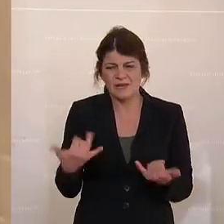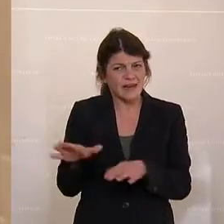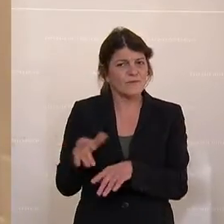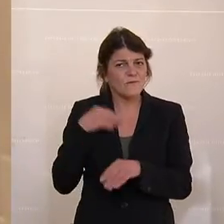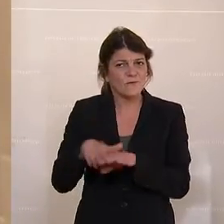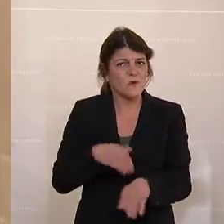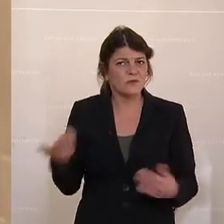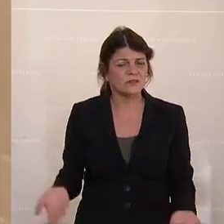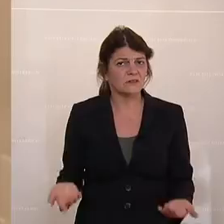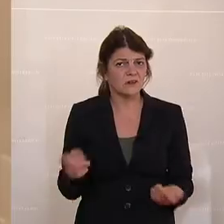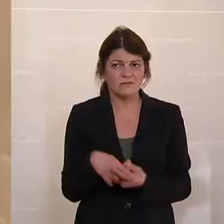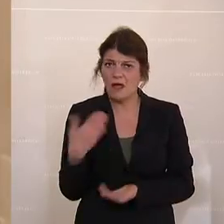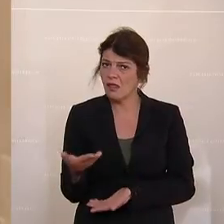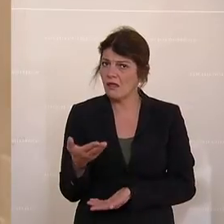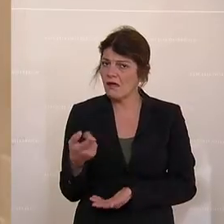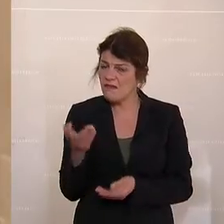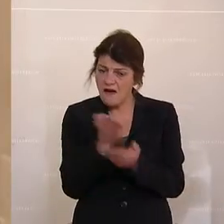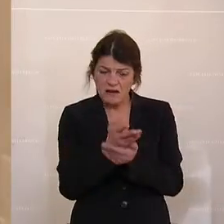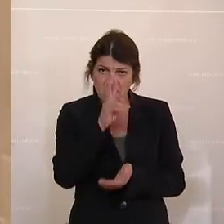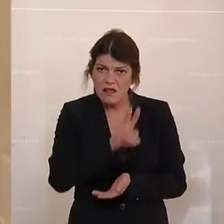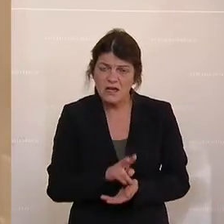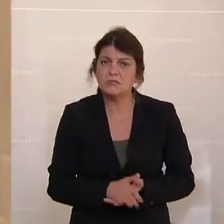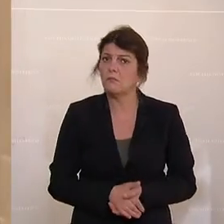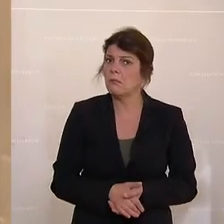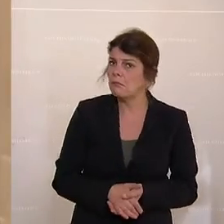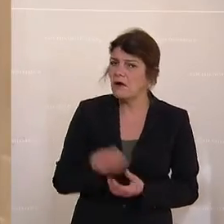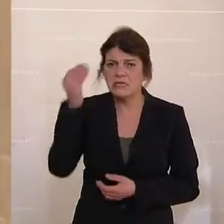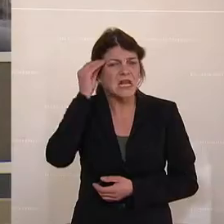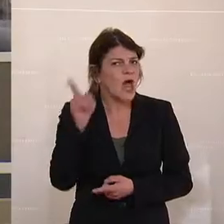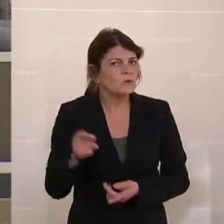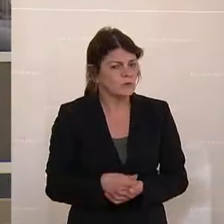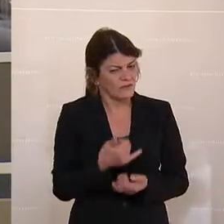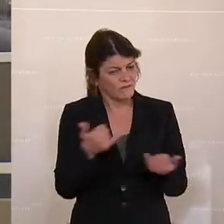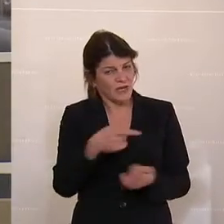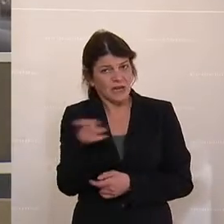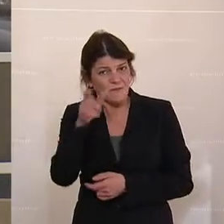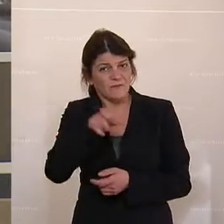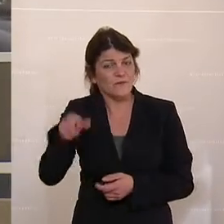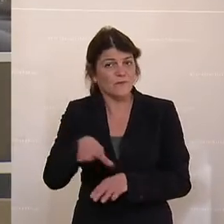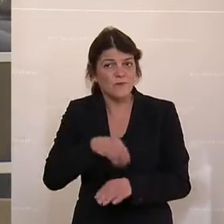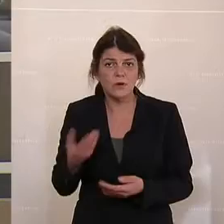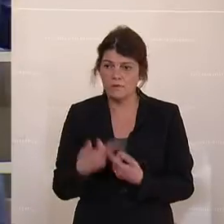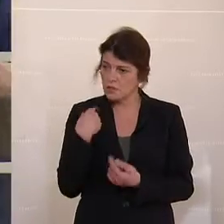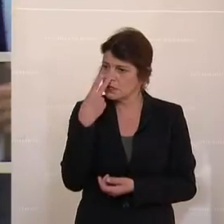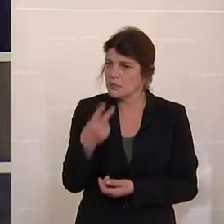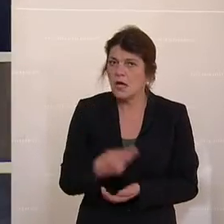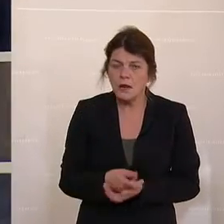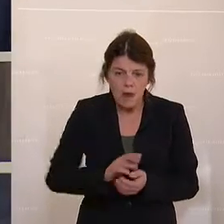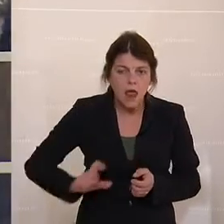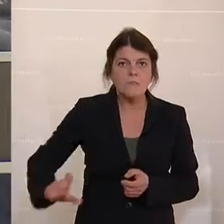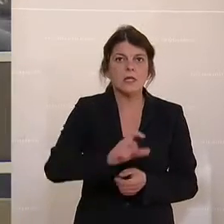geht, wenn Sie diese Akten lesen? Und was glauben Sie, wie es denen geht, wenn Sie wieder sehen, dass im